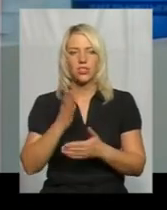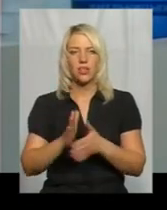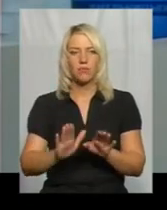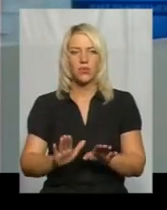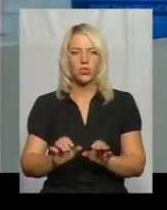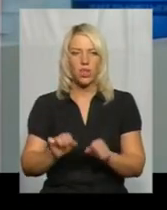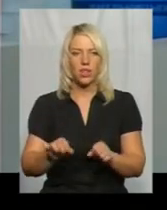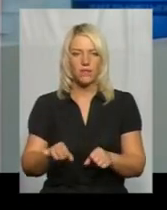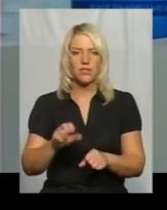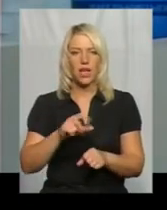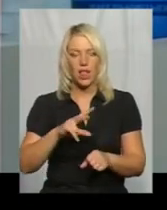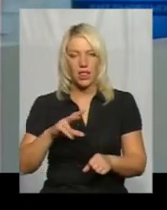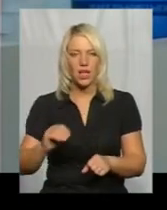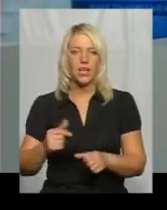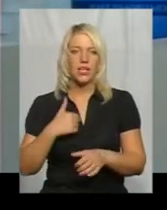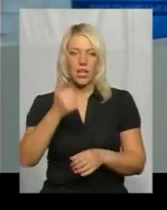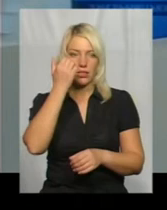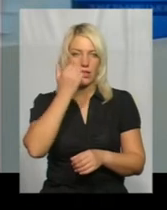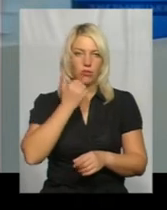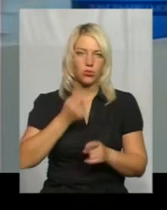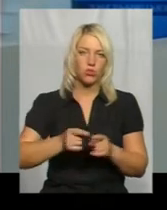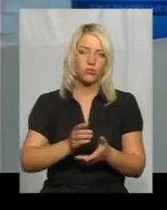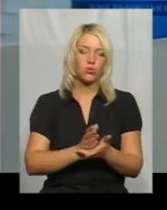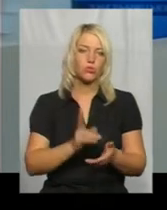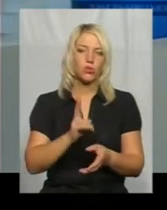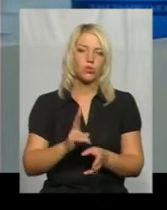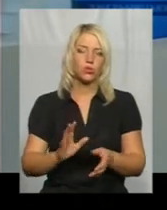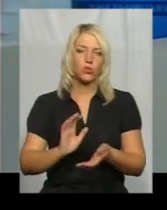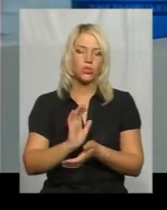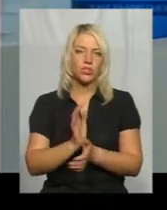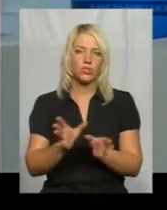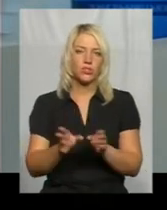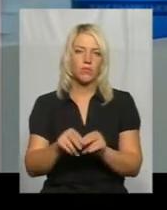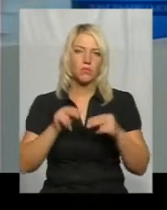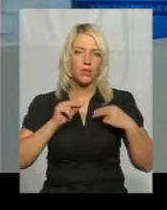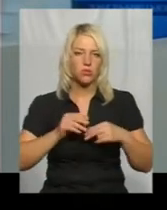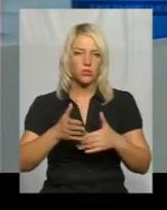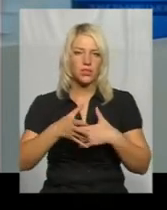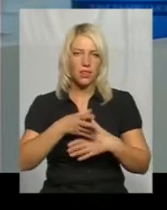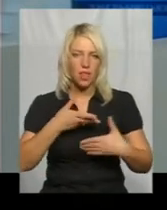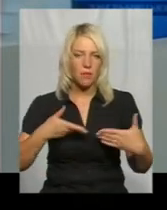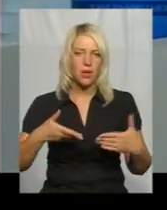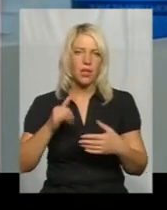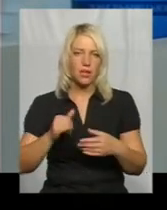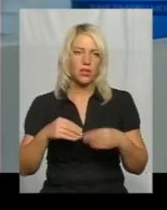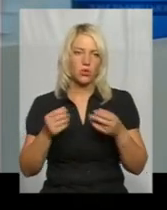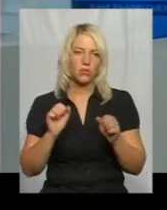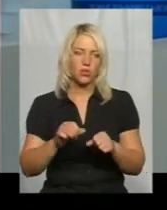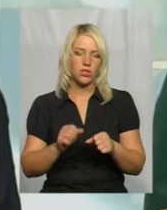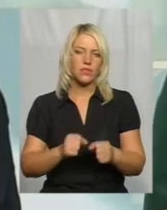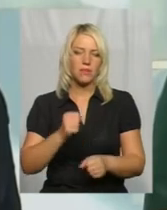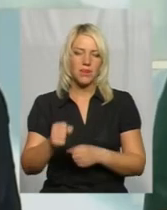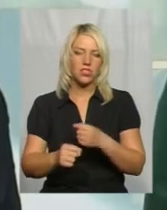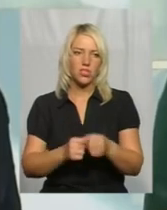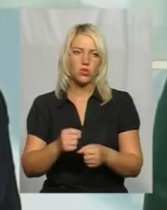в принципі, я дякую тим службам, які так тісно з нами співпрацюють, і дають можливість нам прилаштувати таких мамів